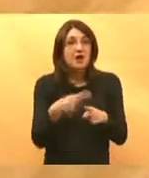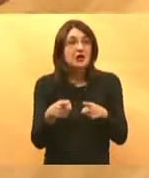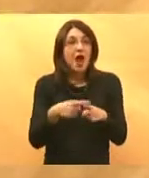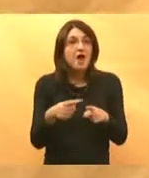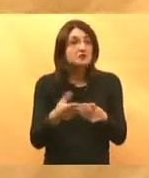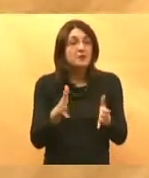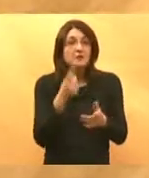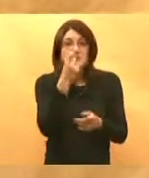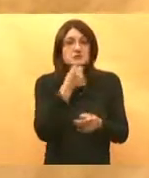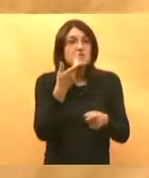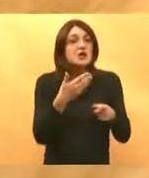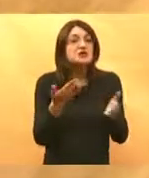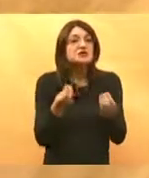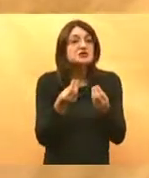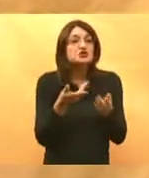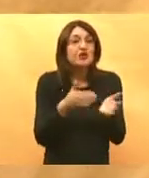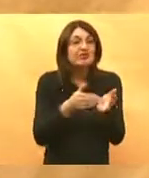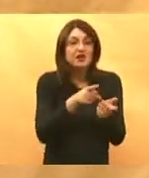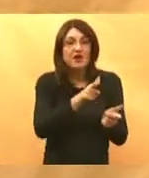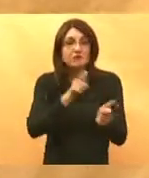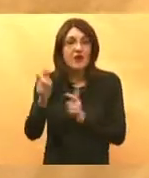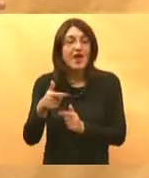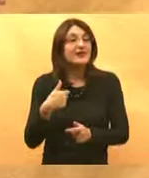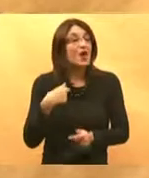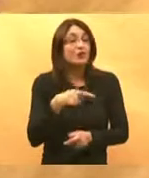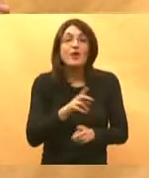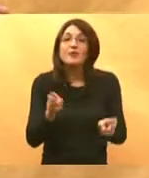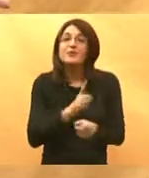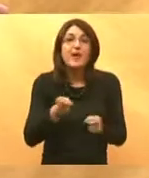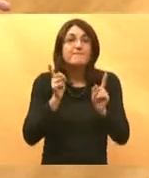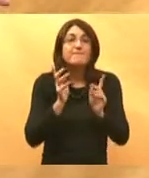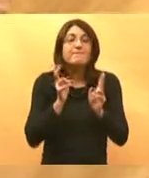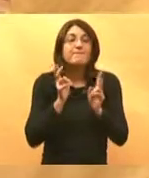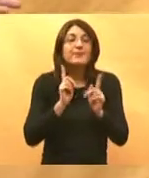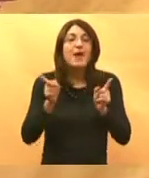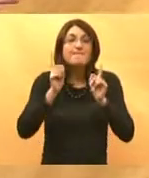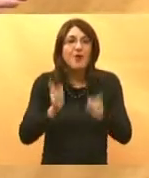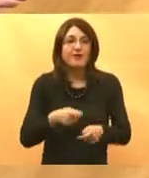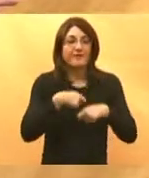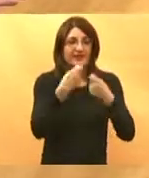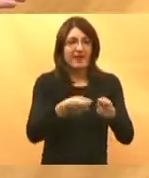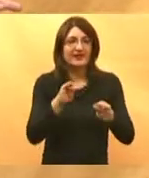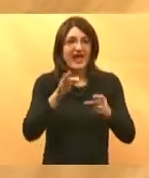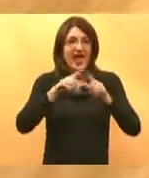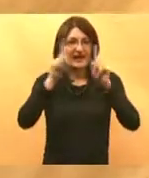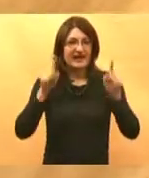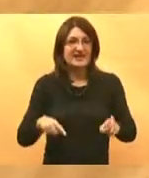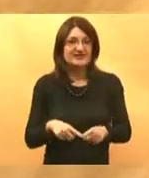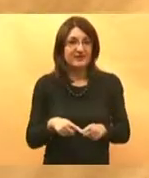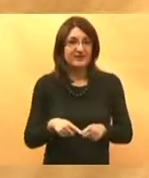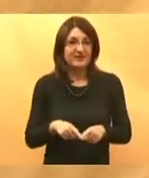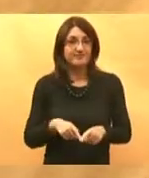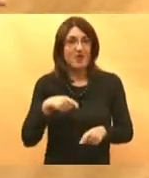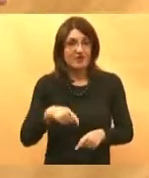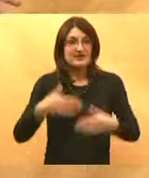ili sumnju za obradu ja vam ne mogu to izdati jer to su ubudnice praktički za prošireni sistematski pregled a u hrvatskoj